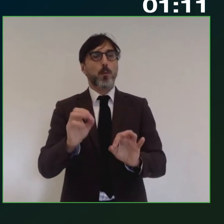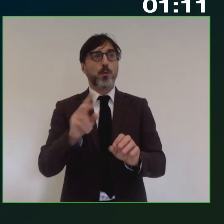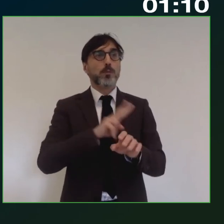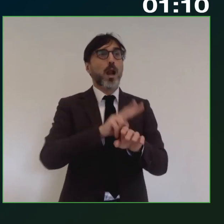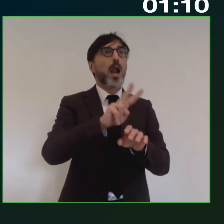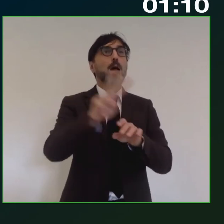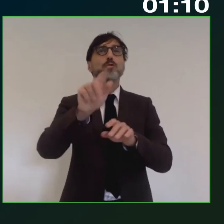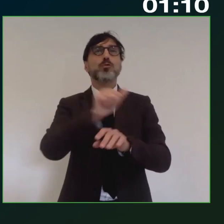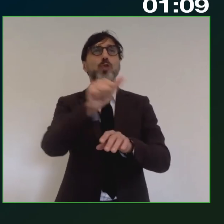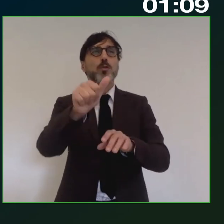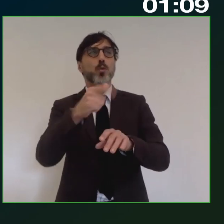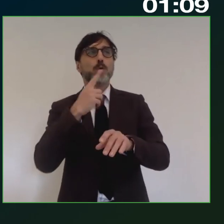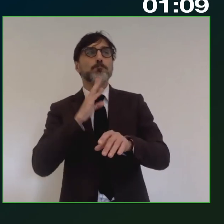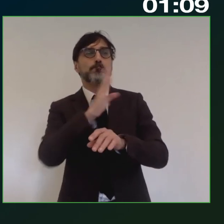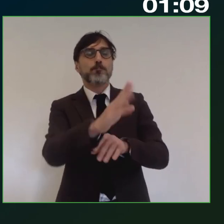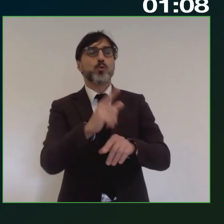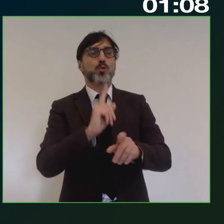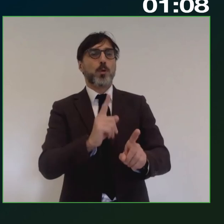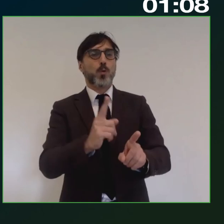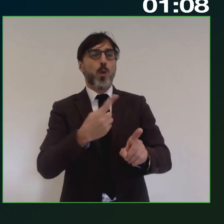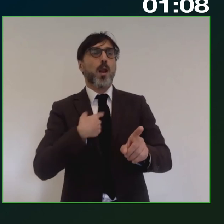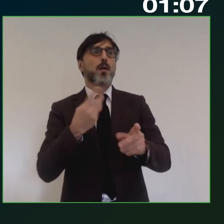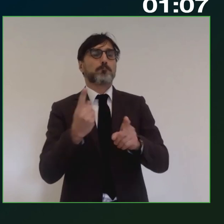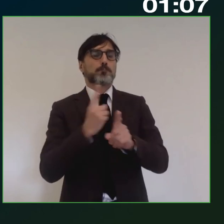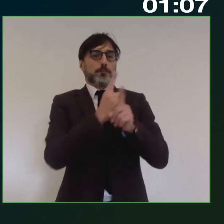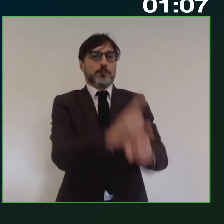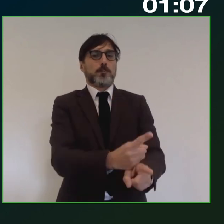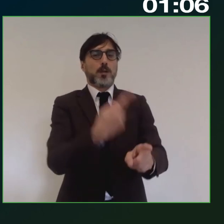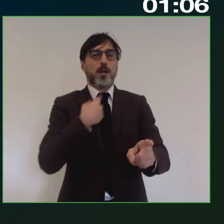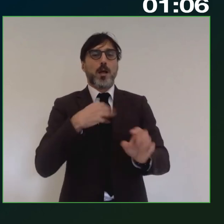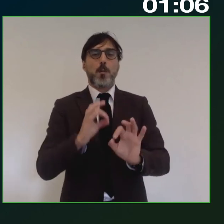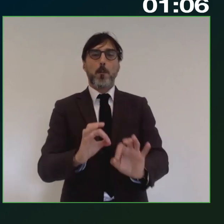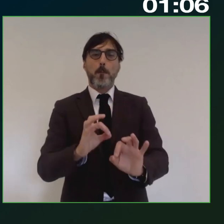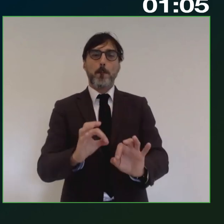2019 e anche l'allegato della nostra